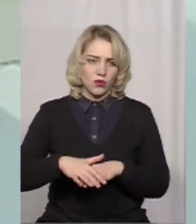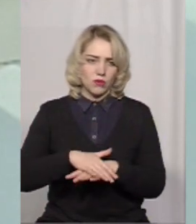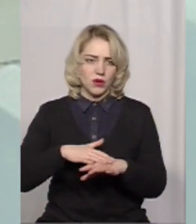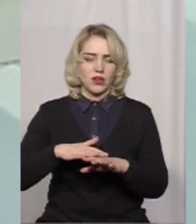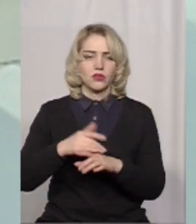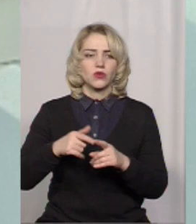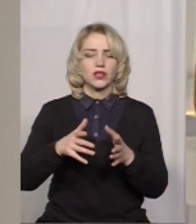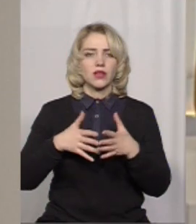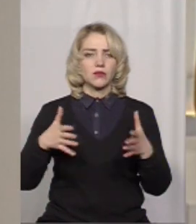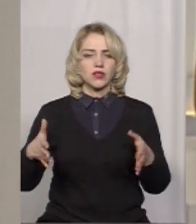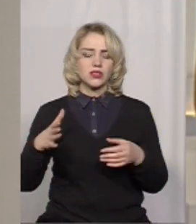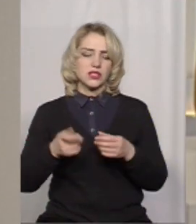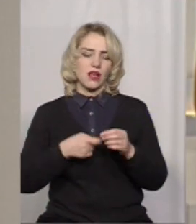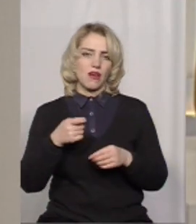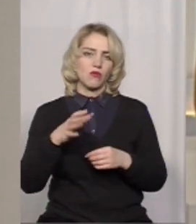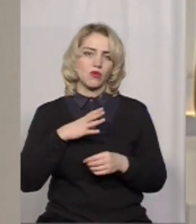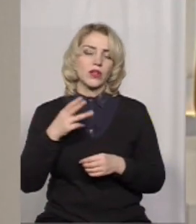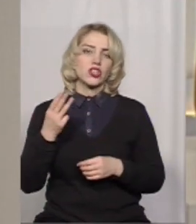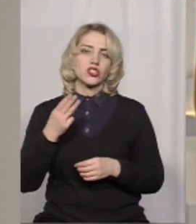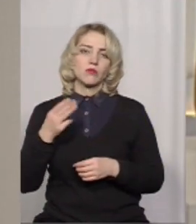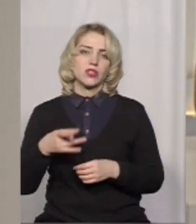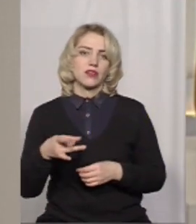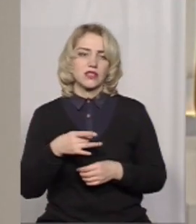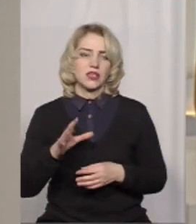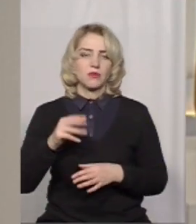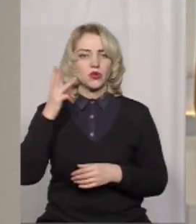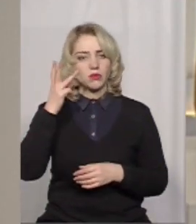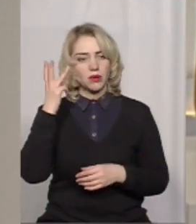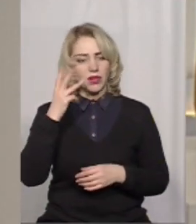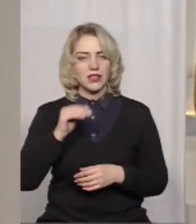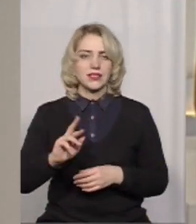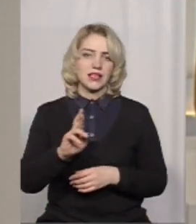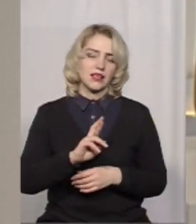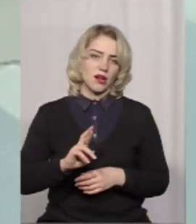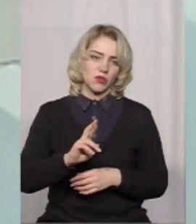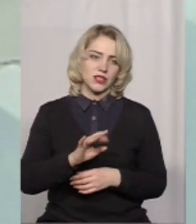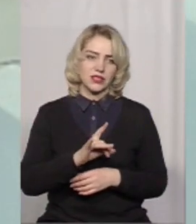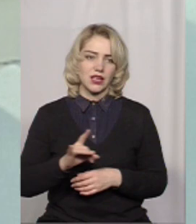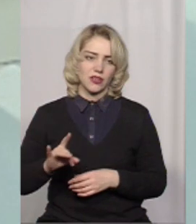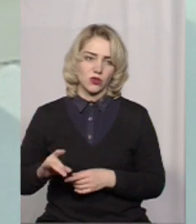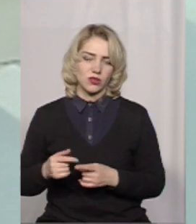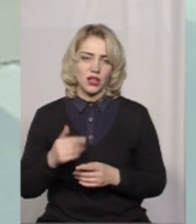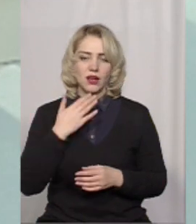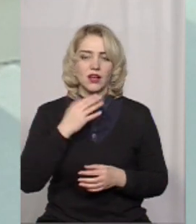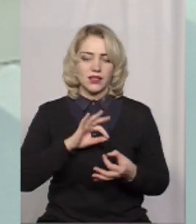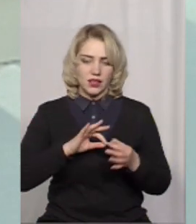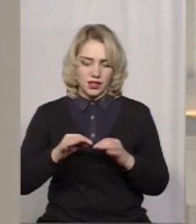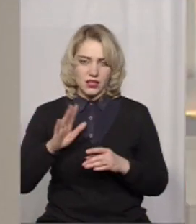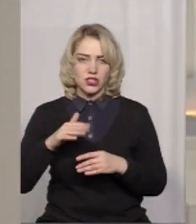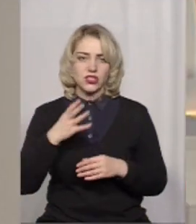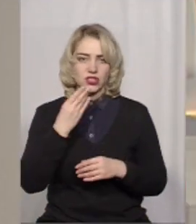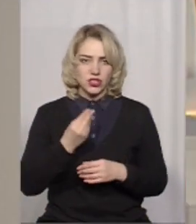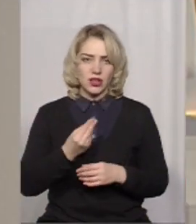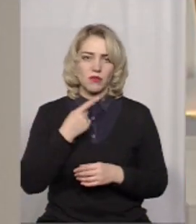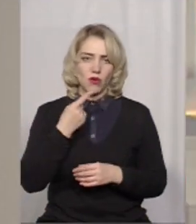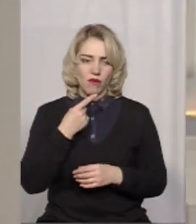було з Шепетівського району, потім Шов Хмельницький і Яромлунецький. А от ми детальніше поговоримо